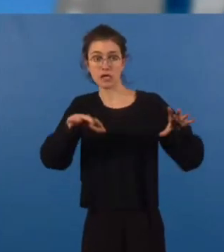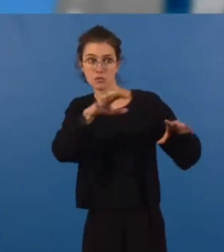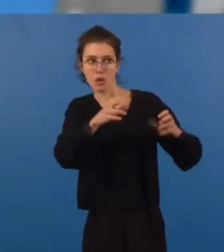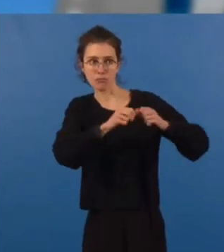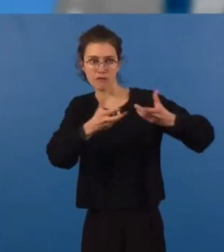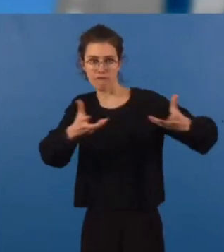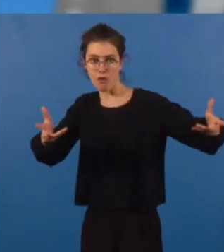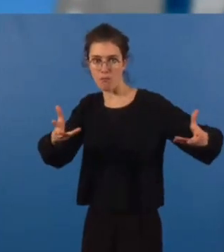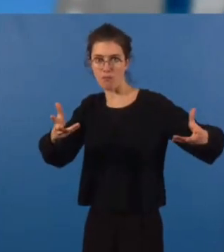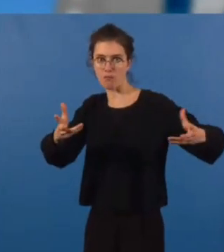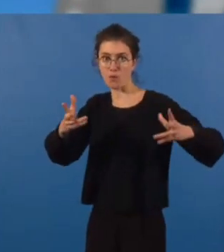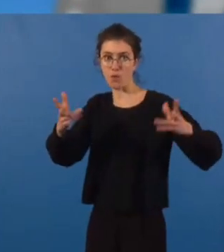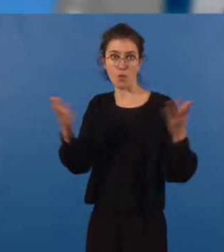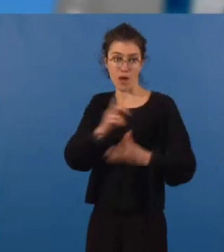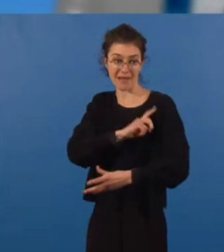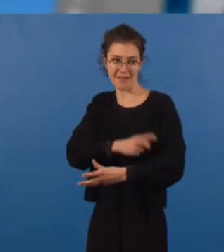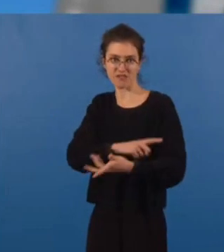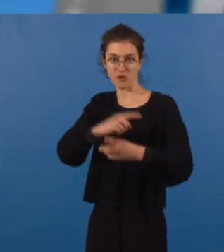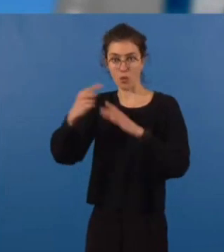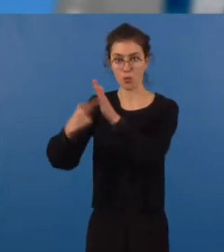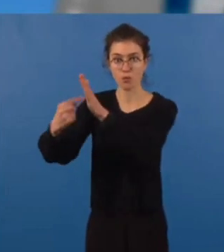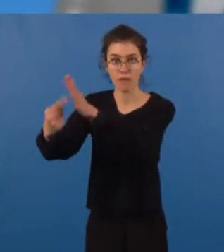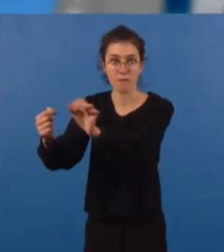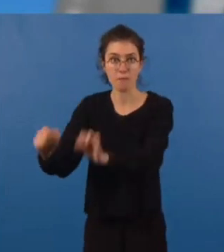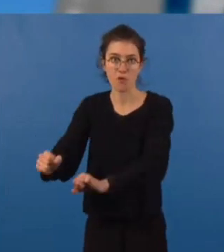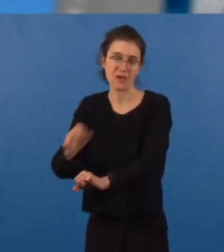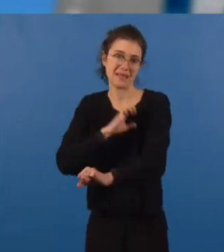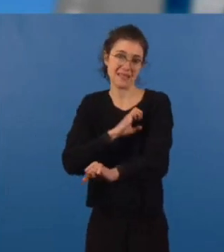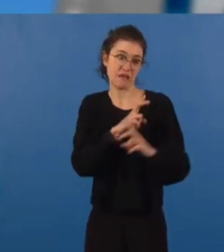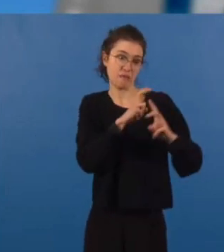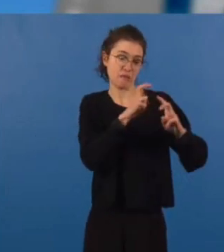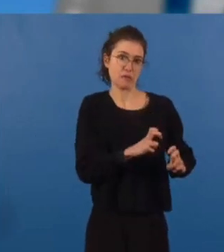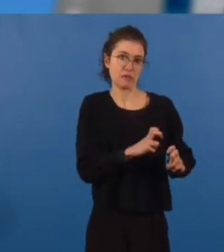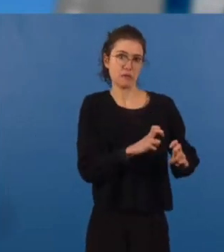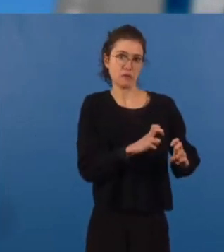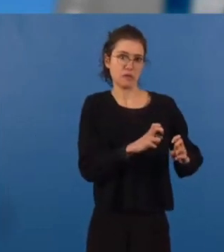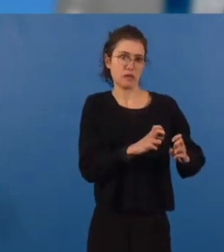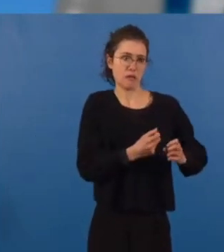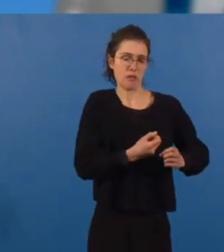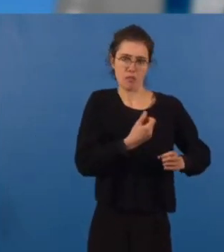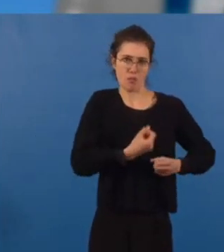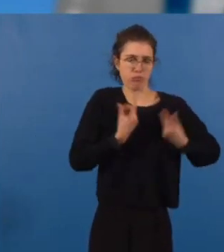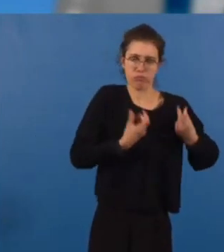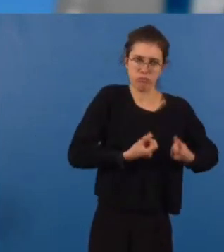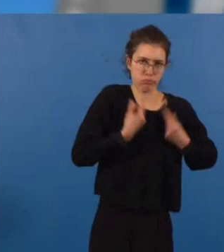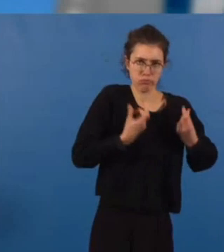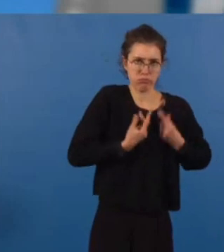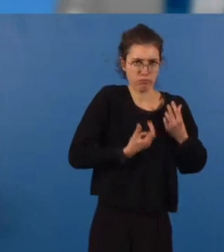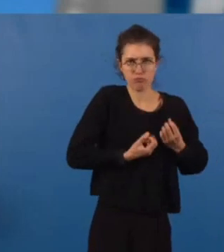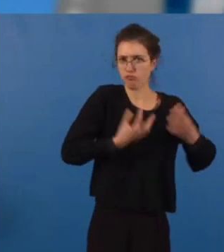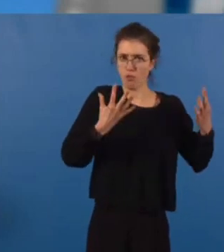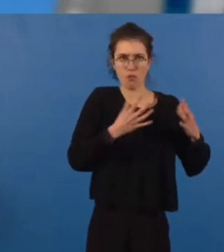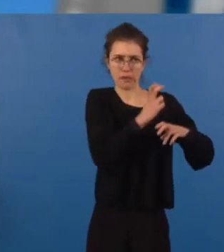vue la décarbonation progressive de la consommation énergétique du territoire, de même que l'extension des réseaux de